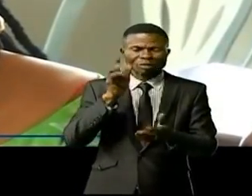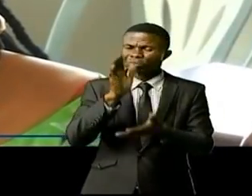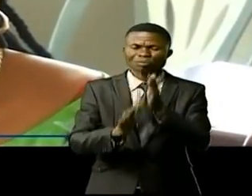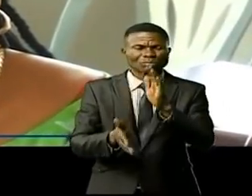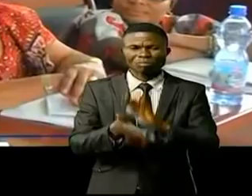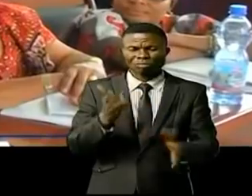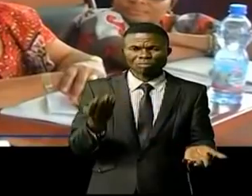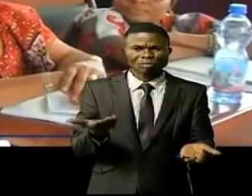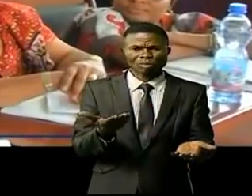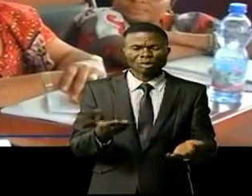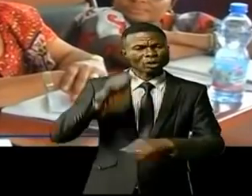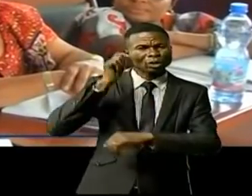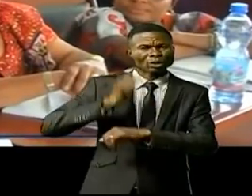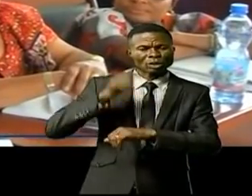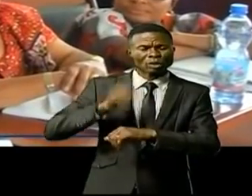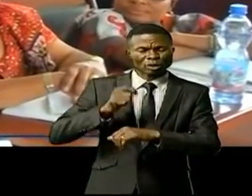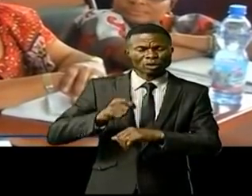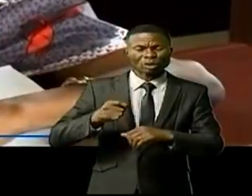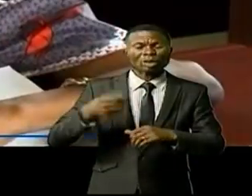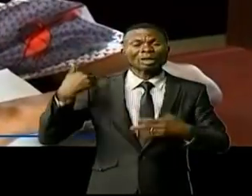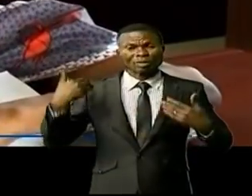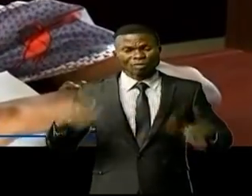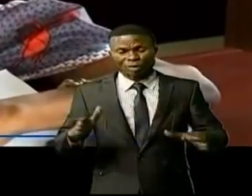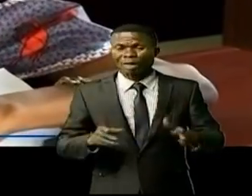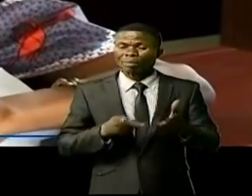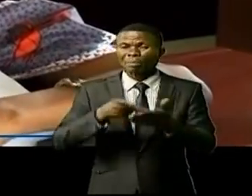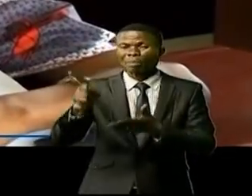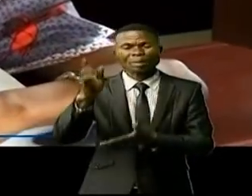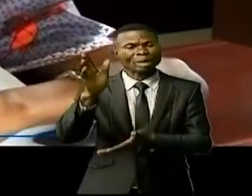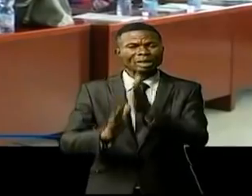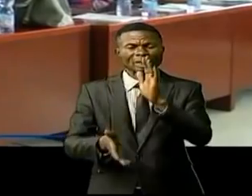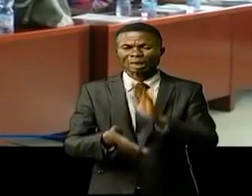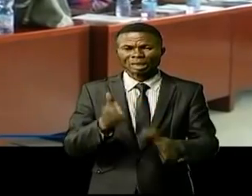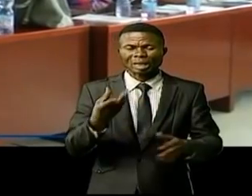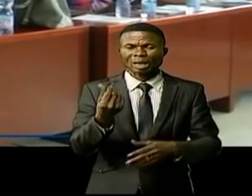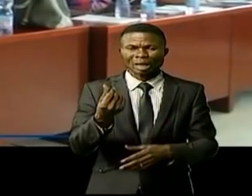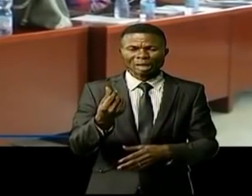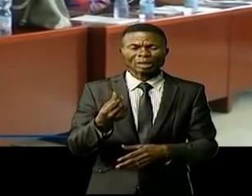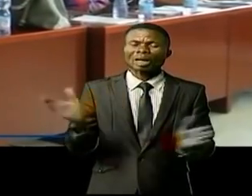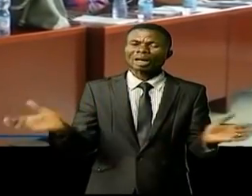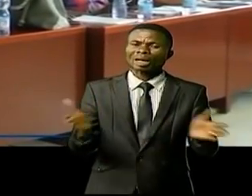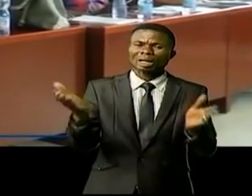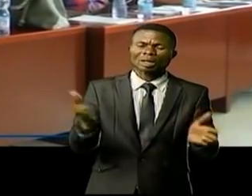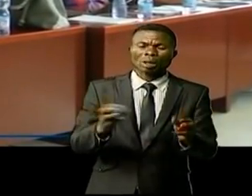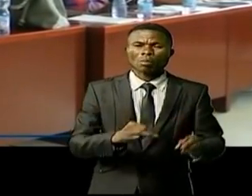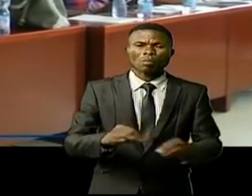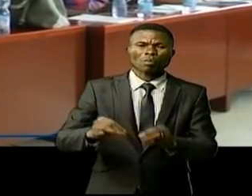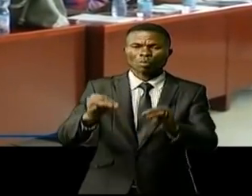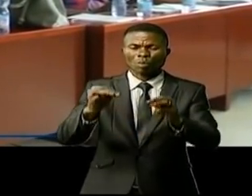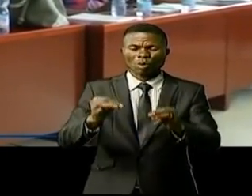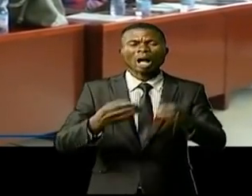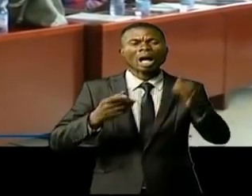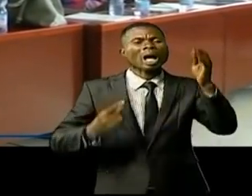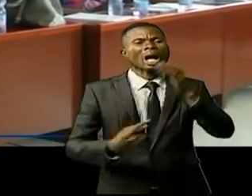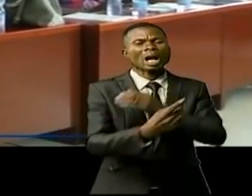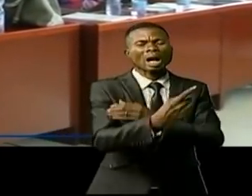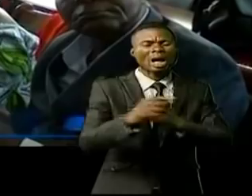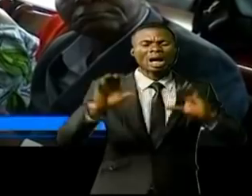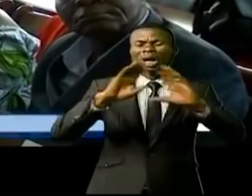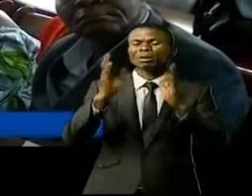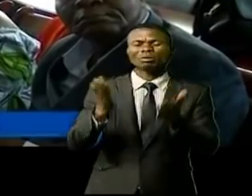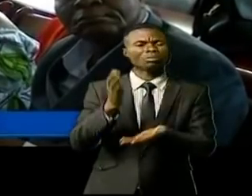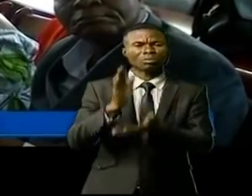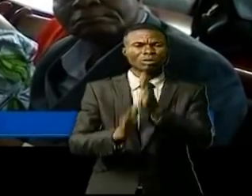détenant des jugements rendus, aussi l'insuffisance des moyens pour renforcer le mécanisme d'alerte communautaire